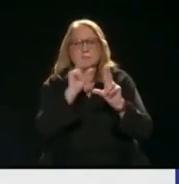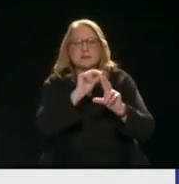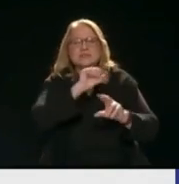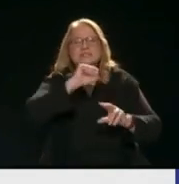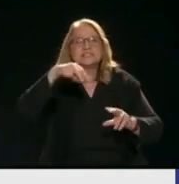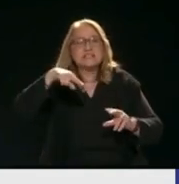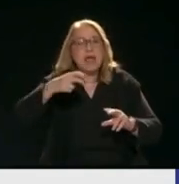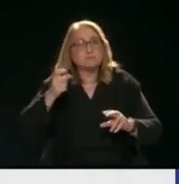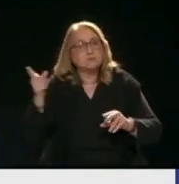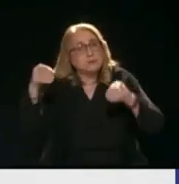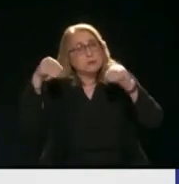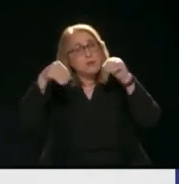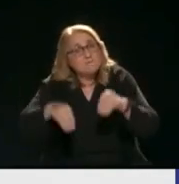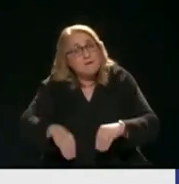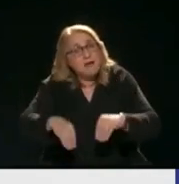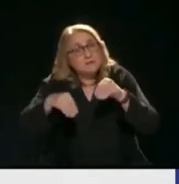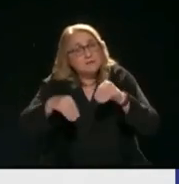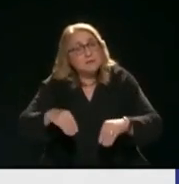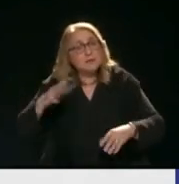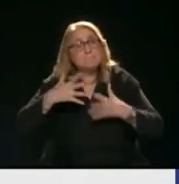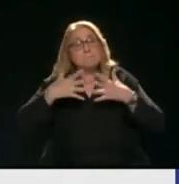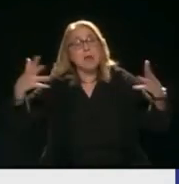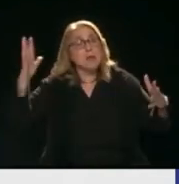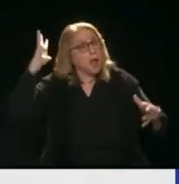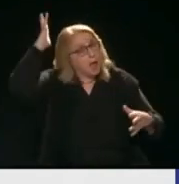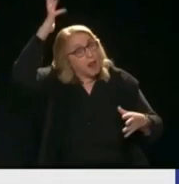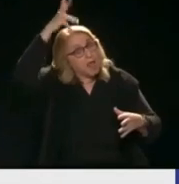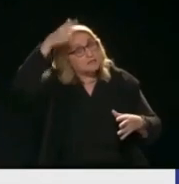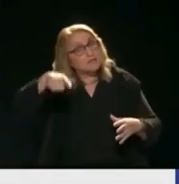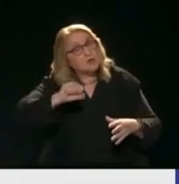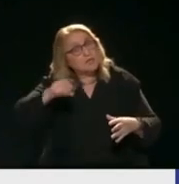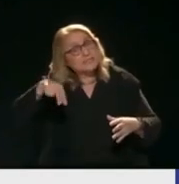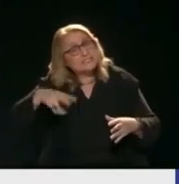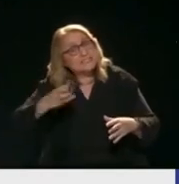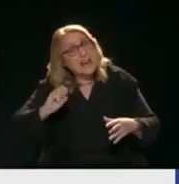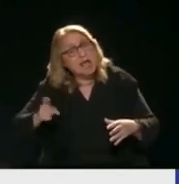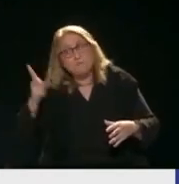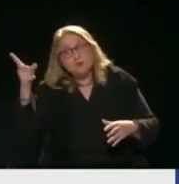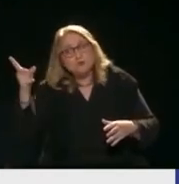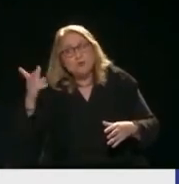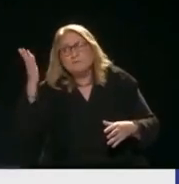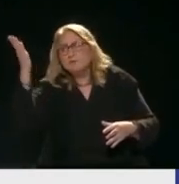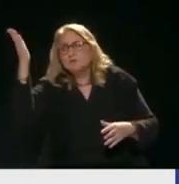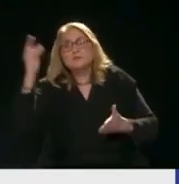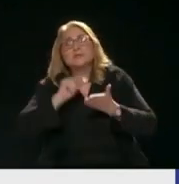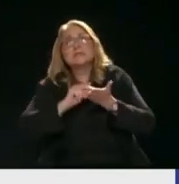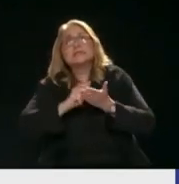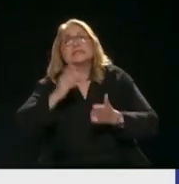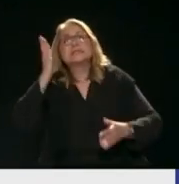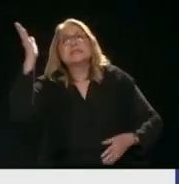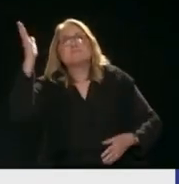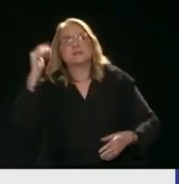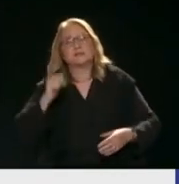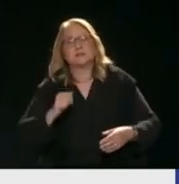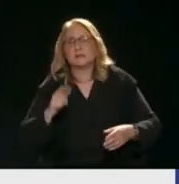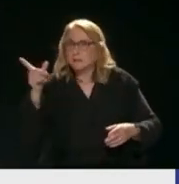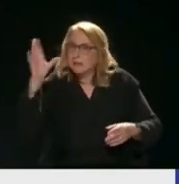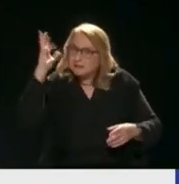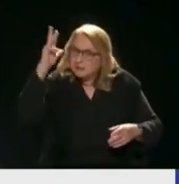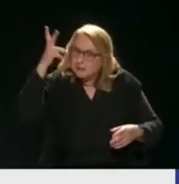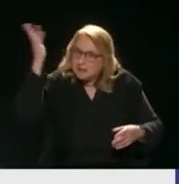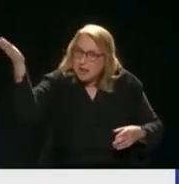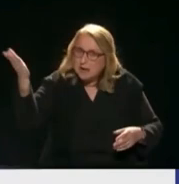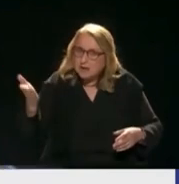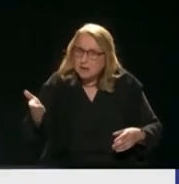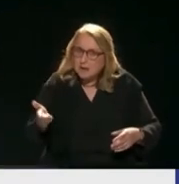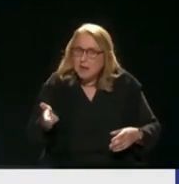Του Αλέξανδρου του Παγκοσμιοποιητή Είστε τρελή Νομίζετε ότι αυτός ο άνθρωπος Έχει τη δύναμη εκείνο Το κρατηδιάκι το